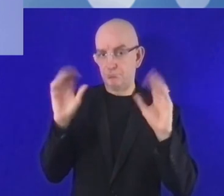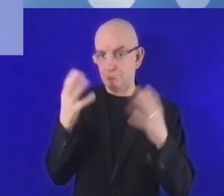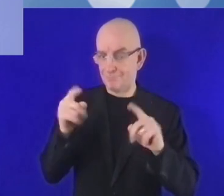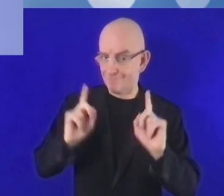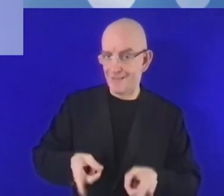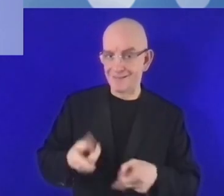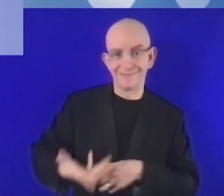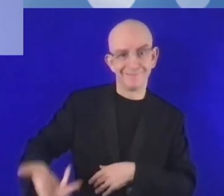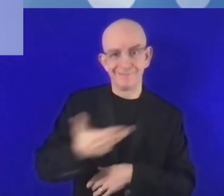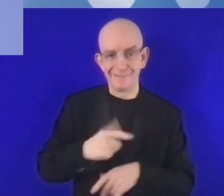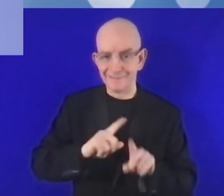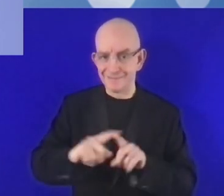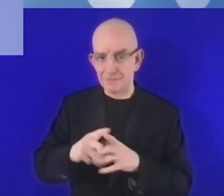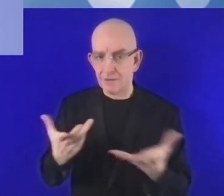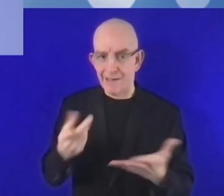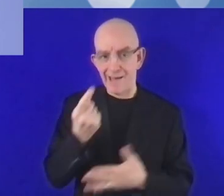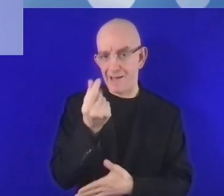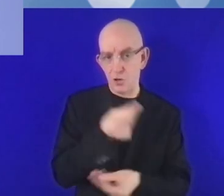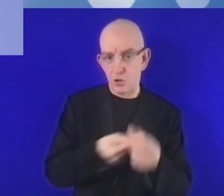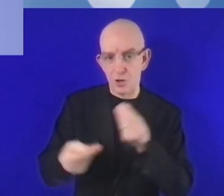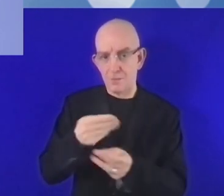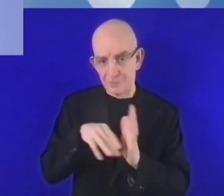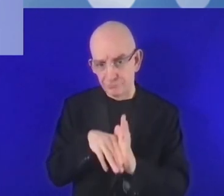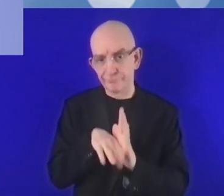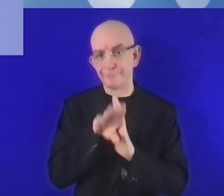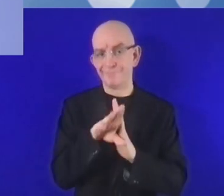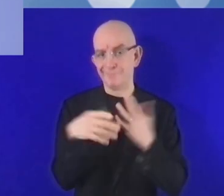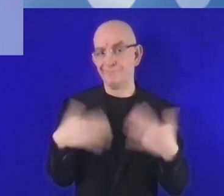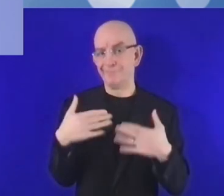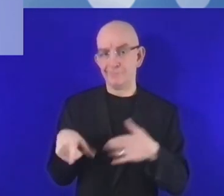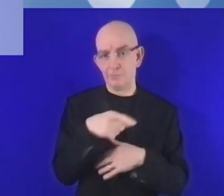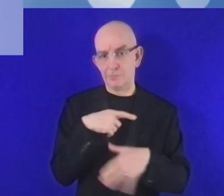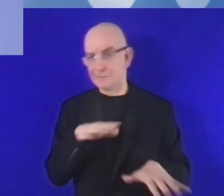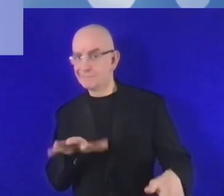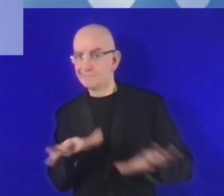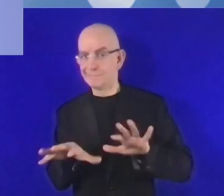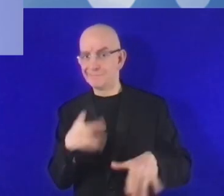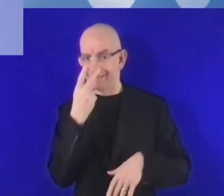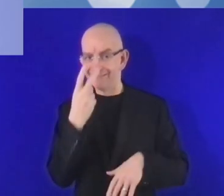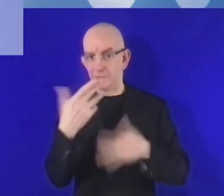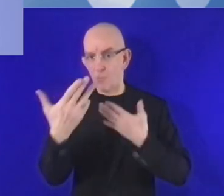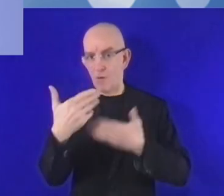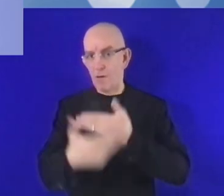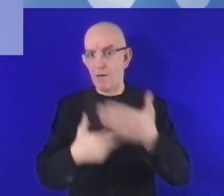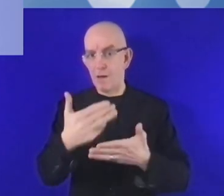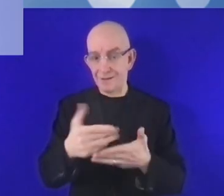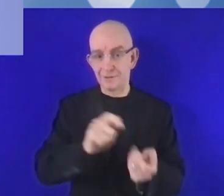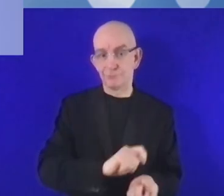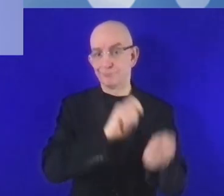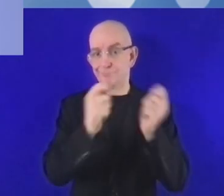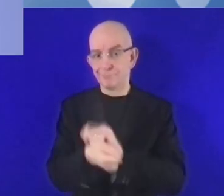إليه كثيراً لأن التعافي الاقتصادي ما زال شيئاً غير